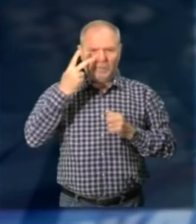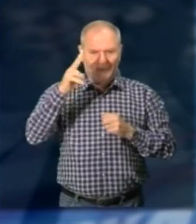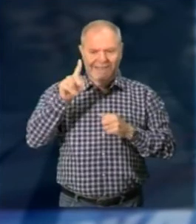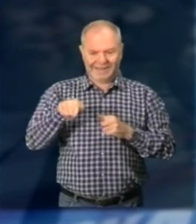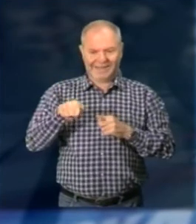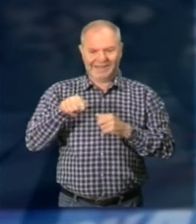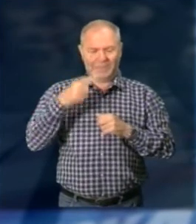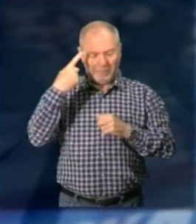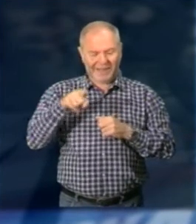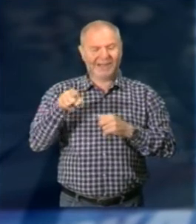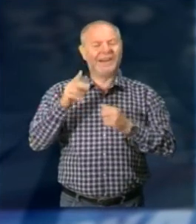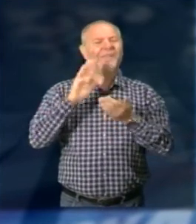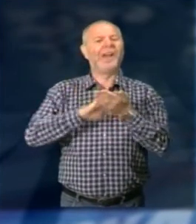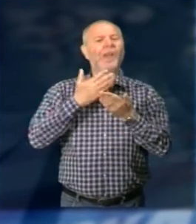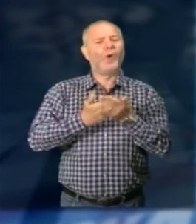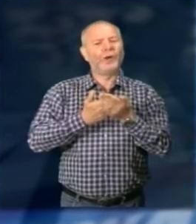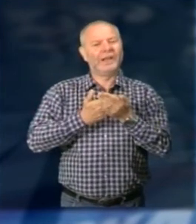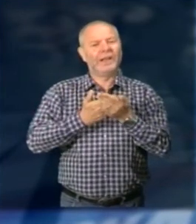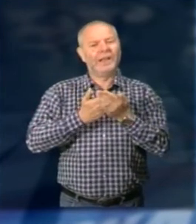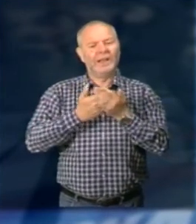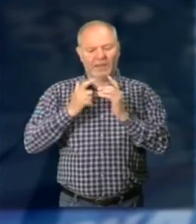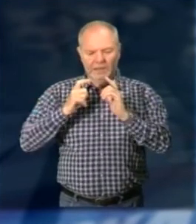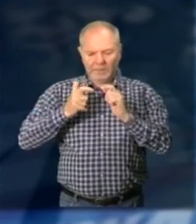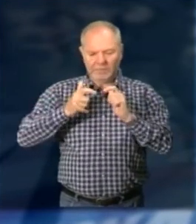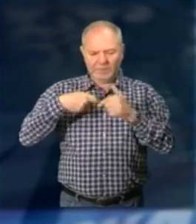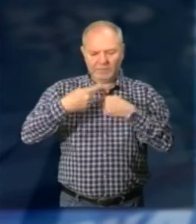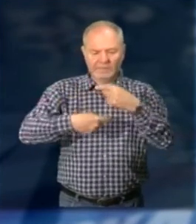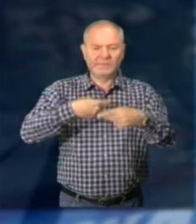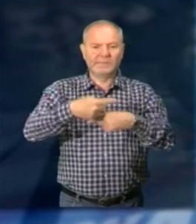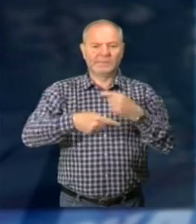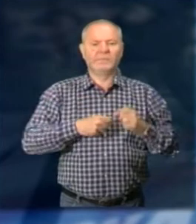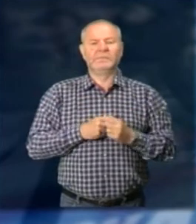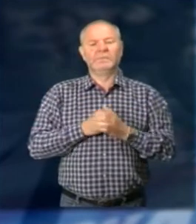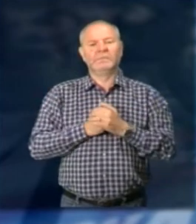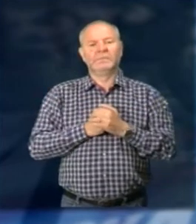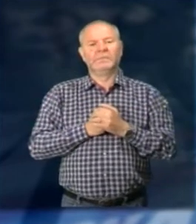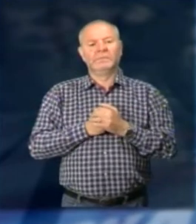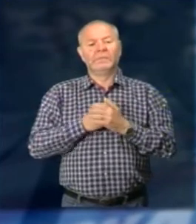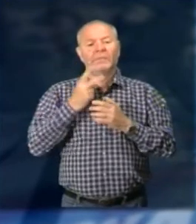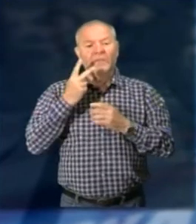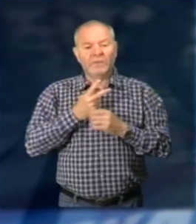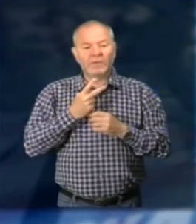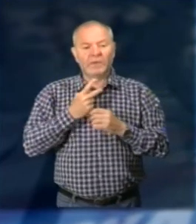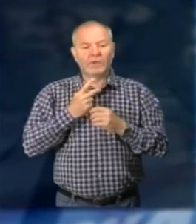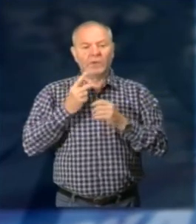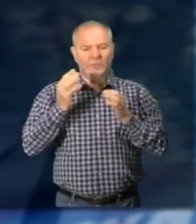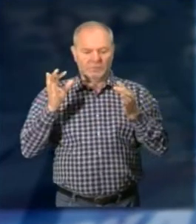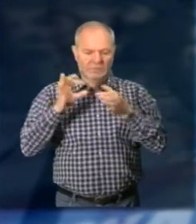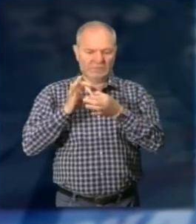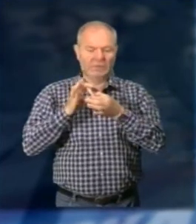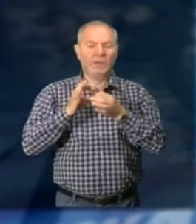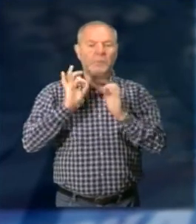valori E cercare di trasmetterli nella loro integrità e pienezza Rifacendosi soprattutto alla